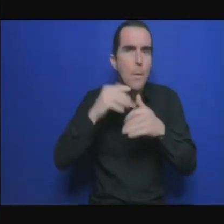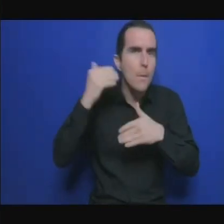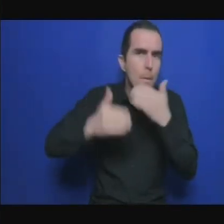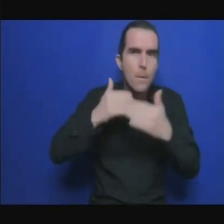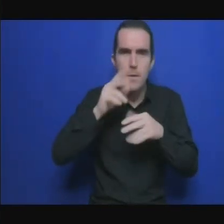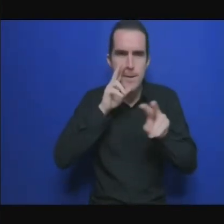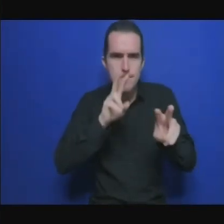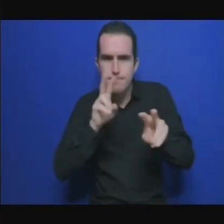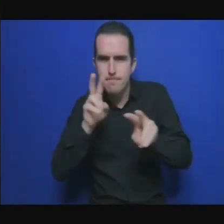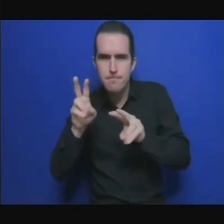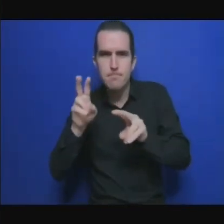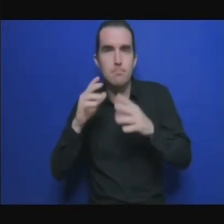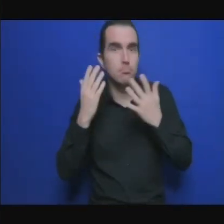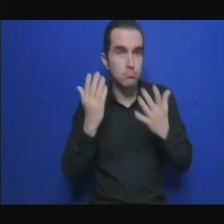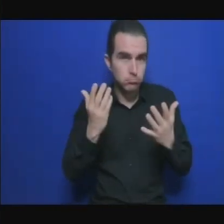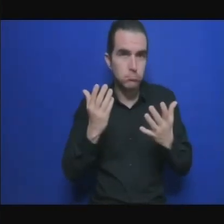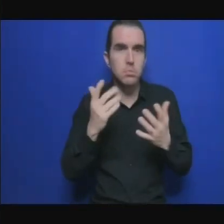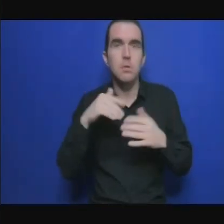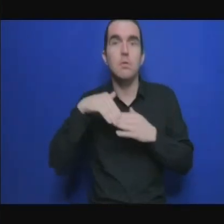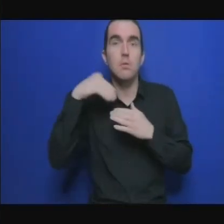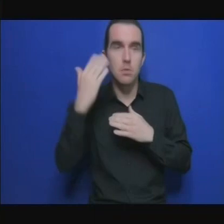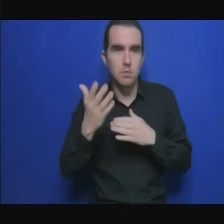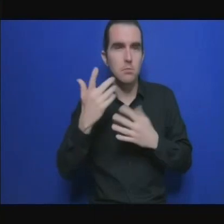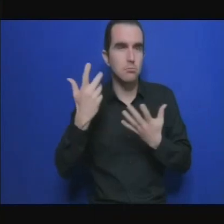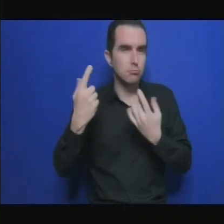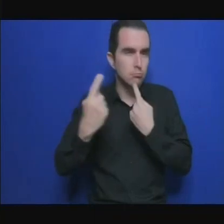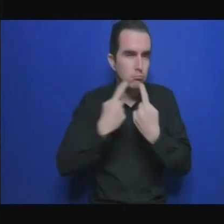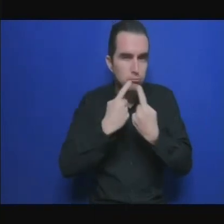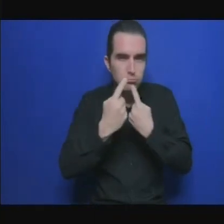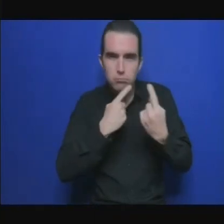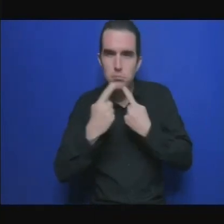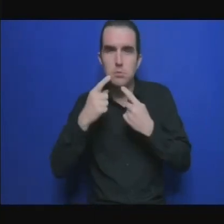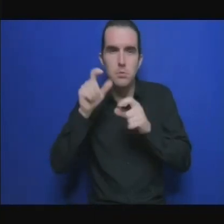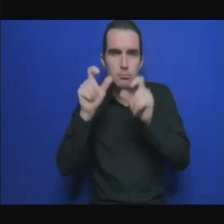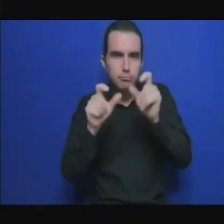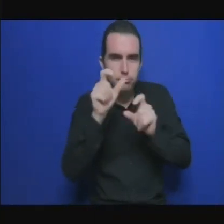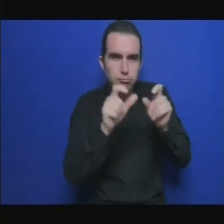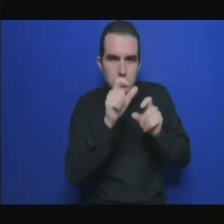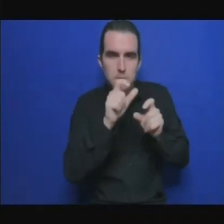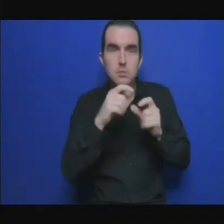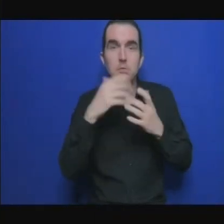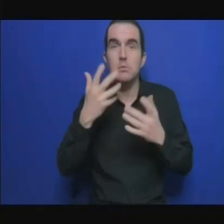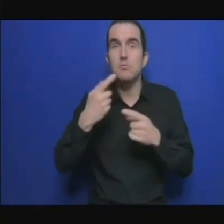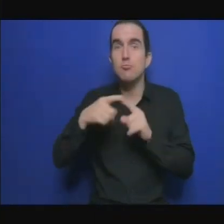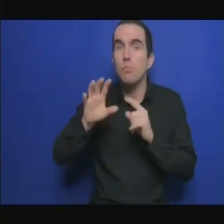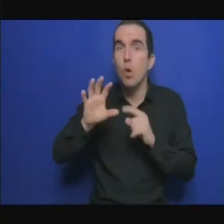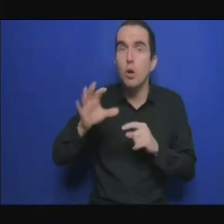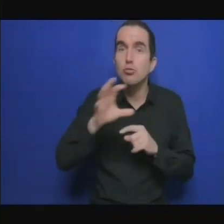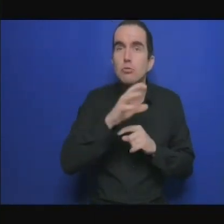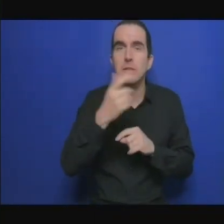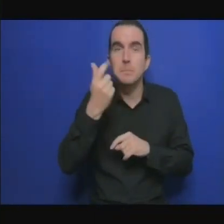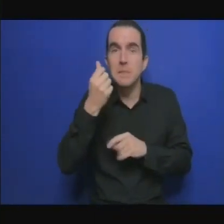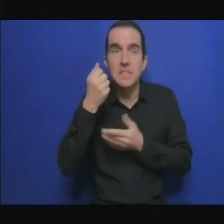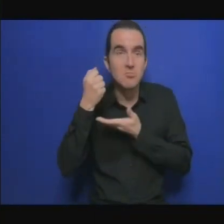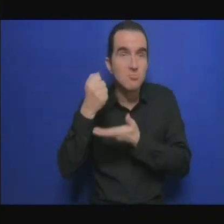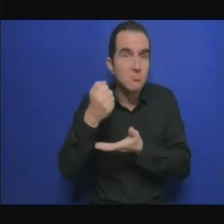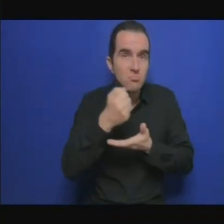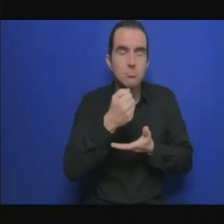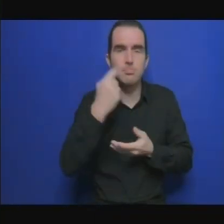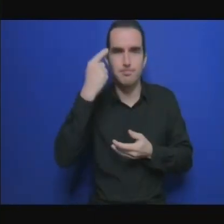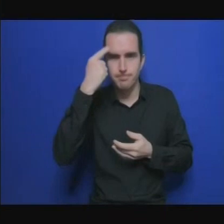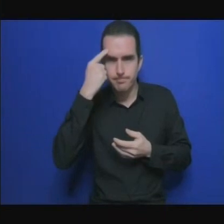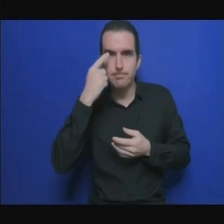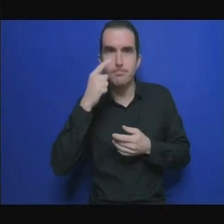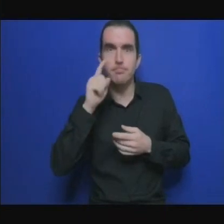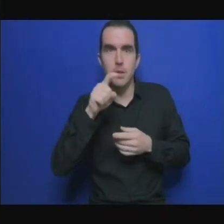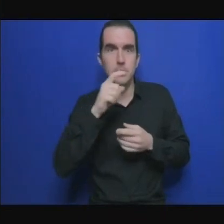suggère de créer des fonds nationaux souverains notamment pour les pays qui ont des ressources naturelles et